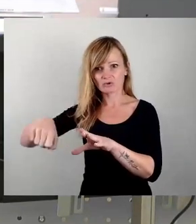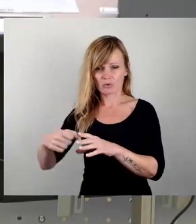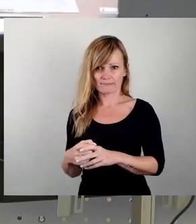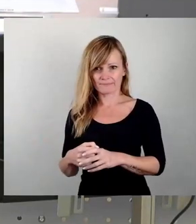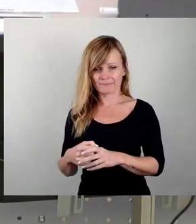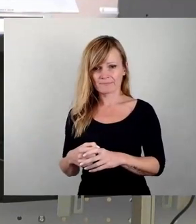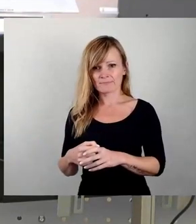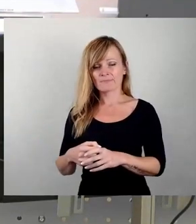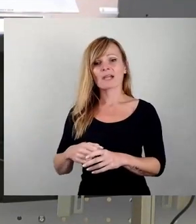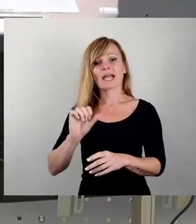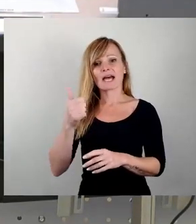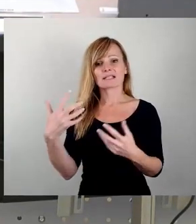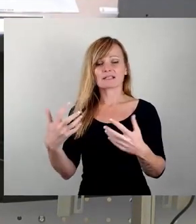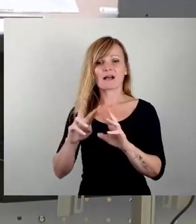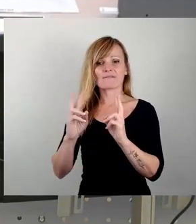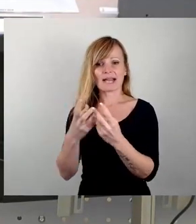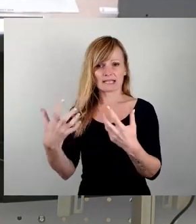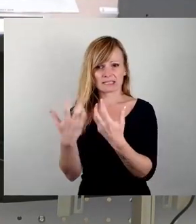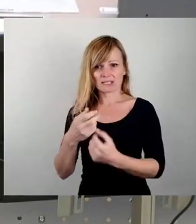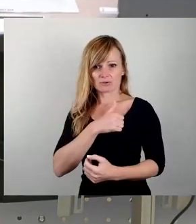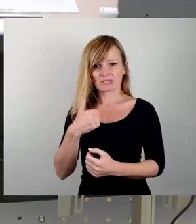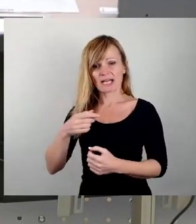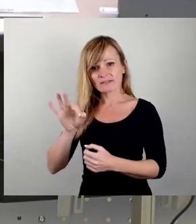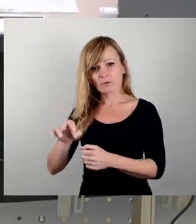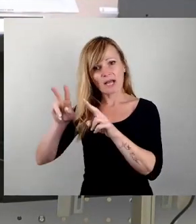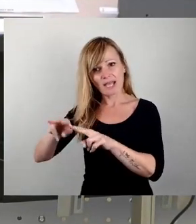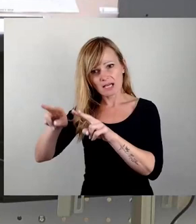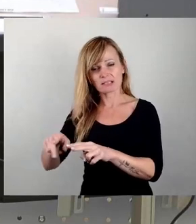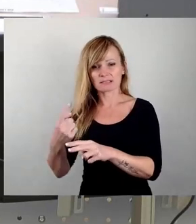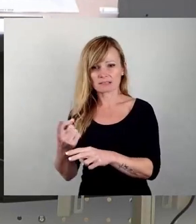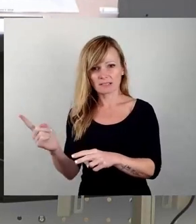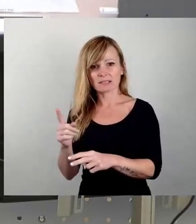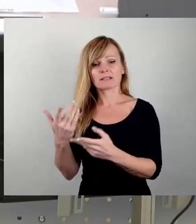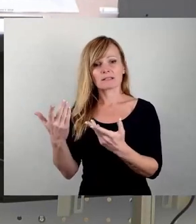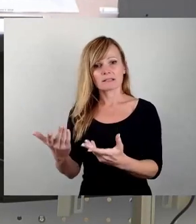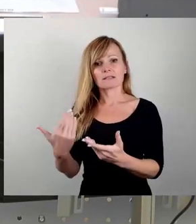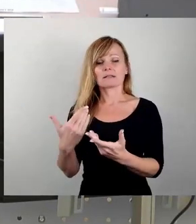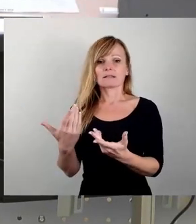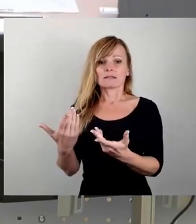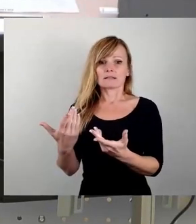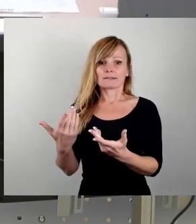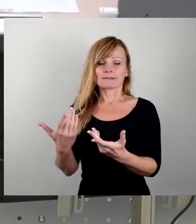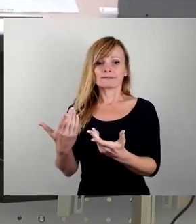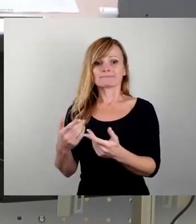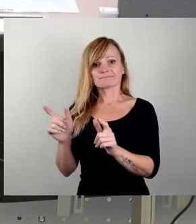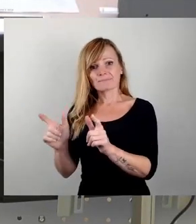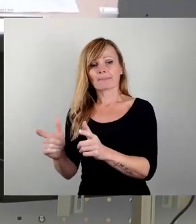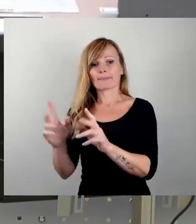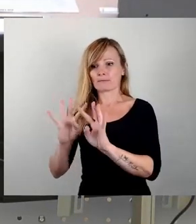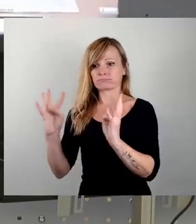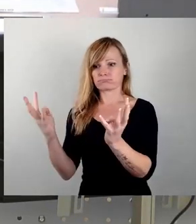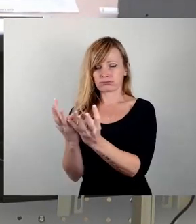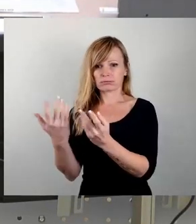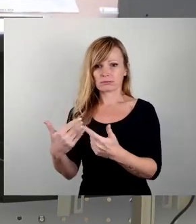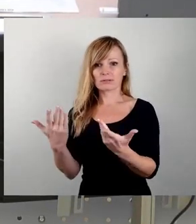Ersten Weltkriegs ehren sollen. Eine intakte Umzäumung des Friedhofs wäre da schon mal eine erste Maßnahme, um solchen Vorkommnissen